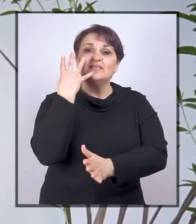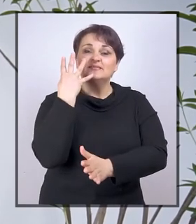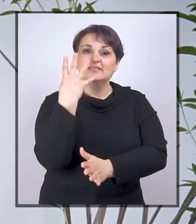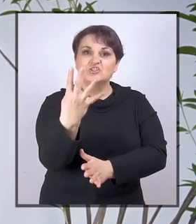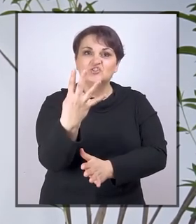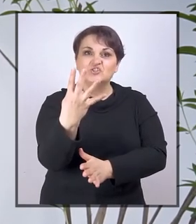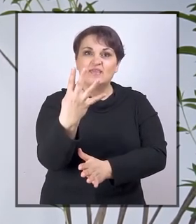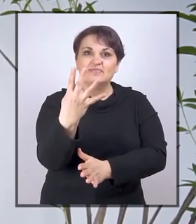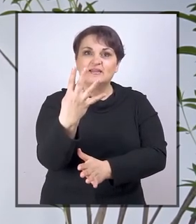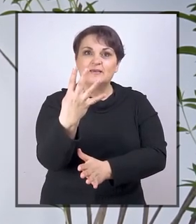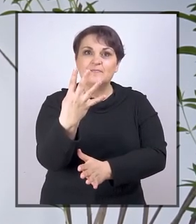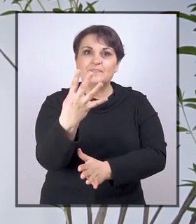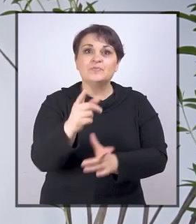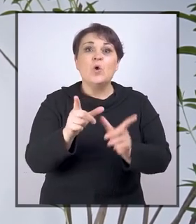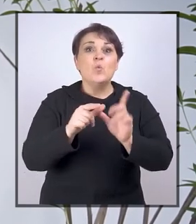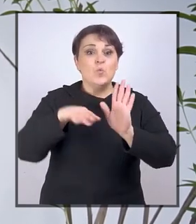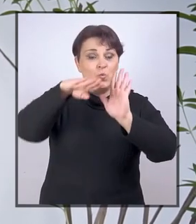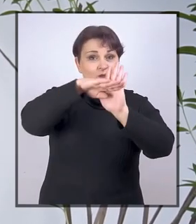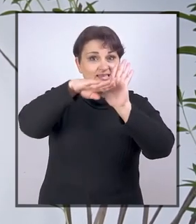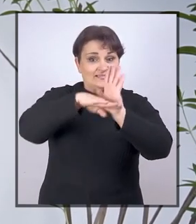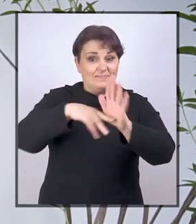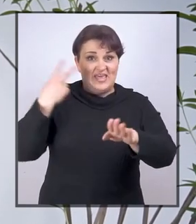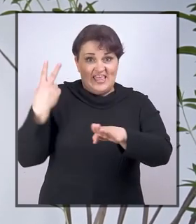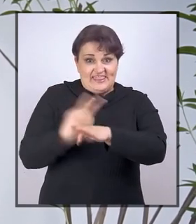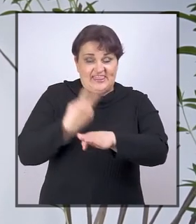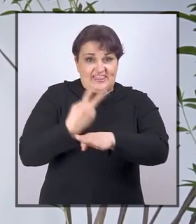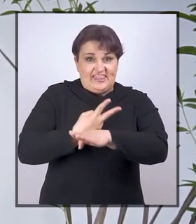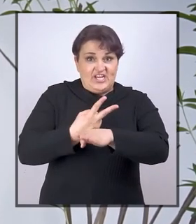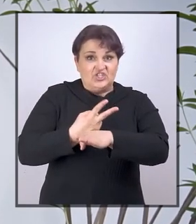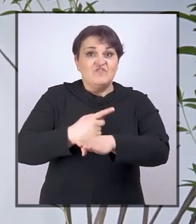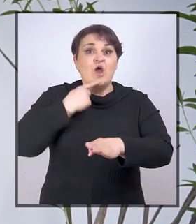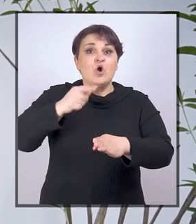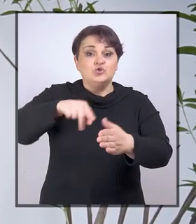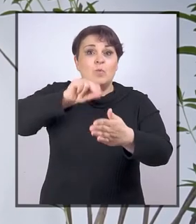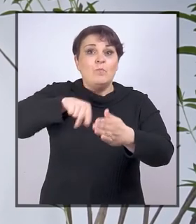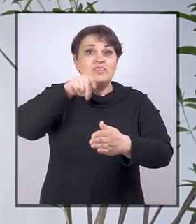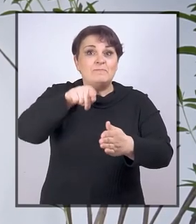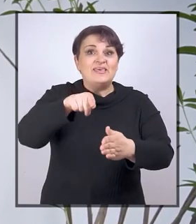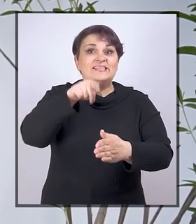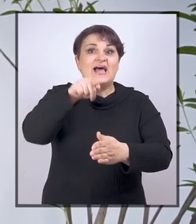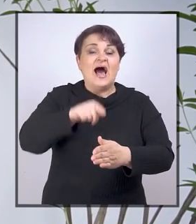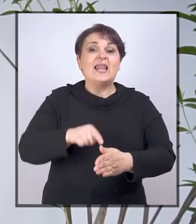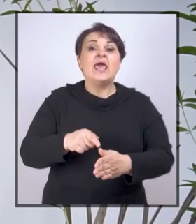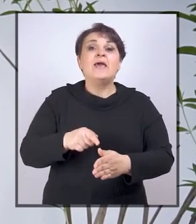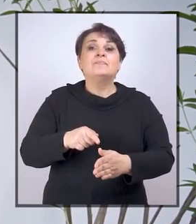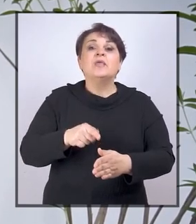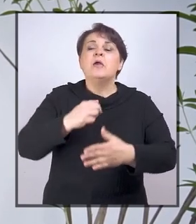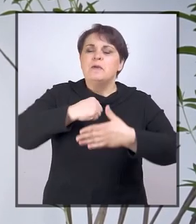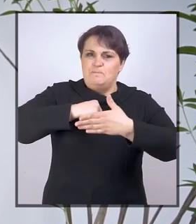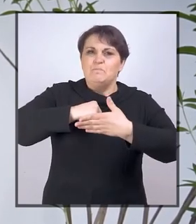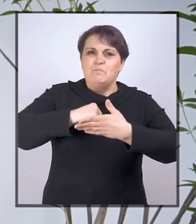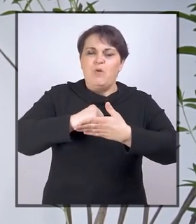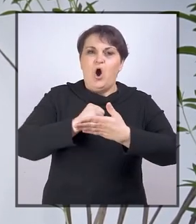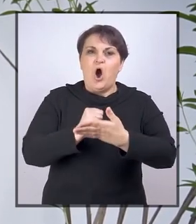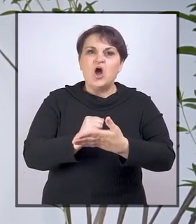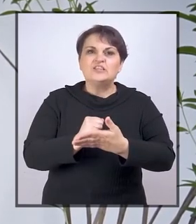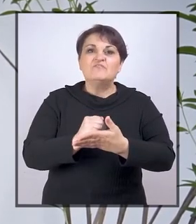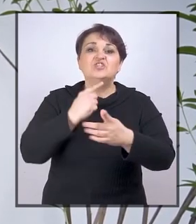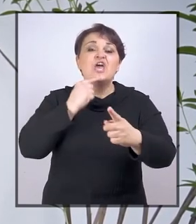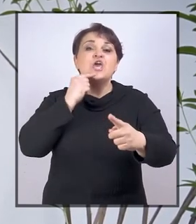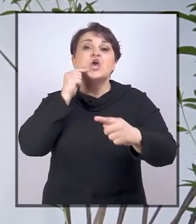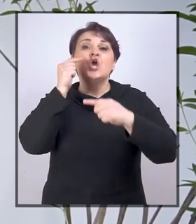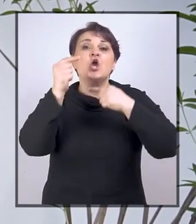u zakonodavstva država potpisnica, potvrđuje i